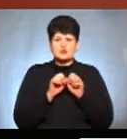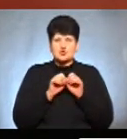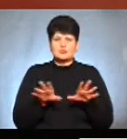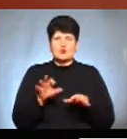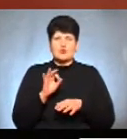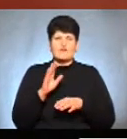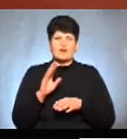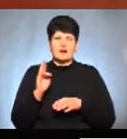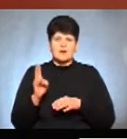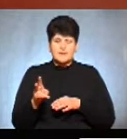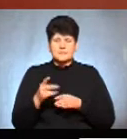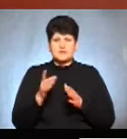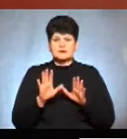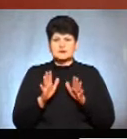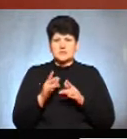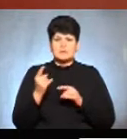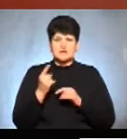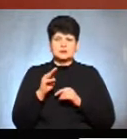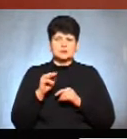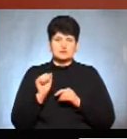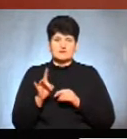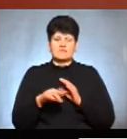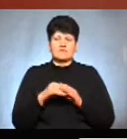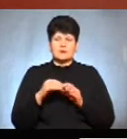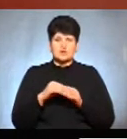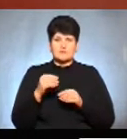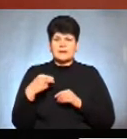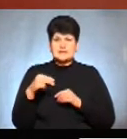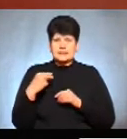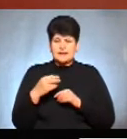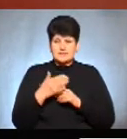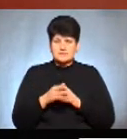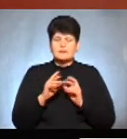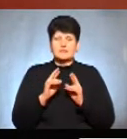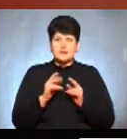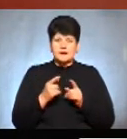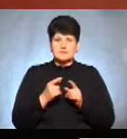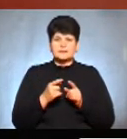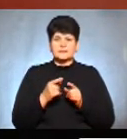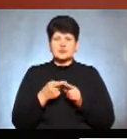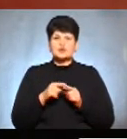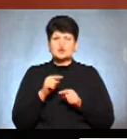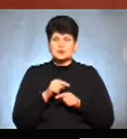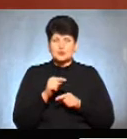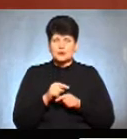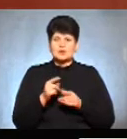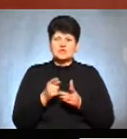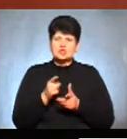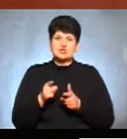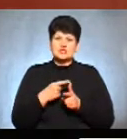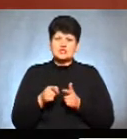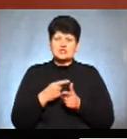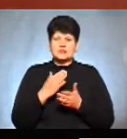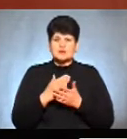яка трапилася, зокрема, перед першим туром виборів президента. Як цього, чи цього, все ж таки, чи є ймовірність